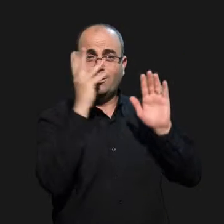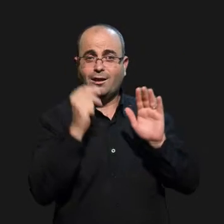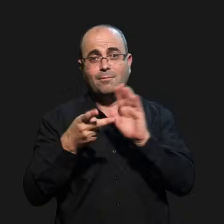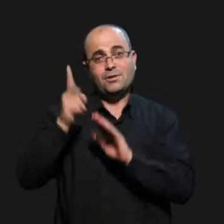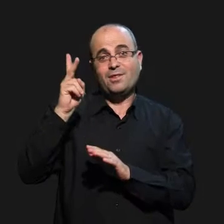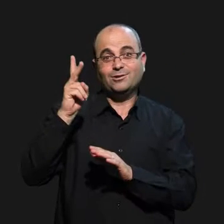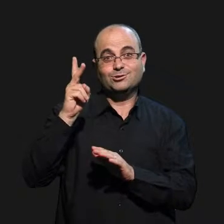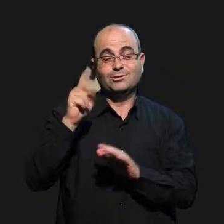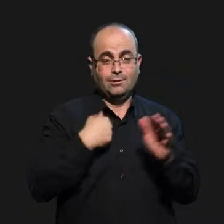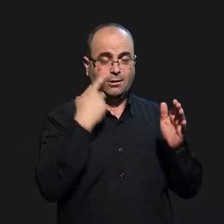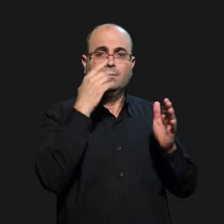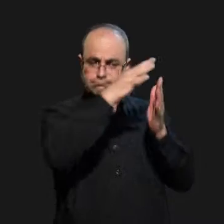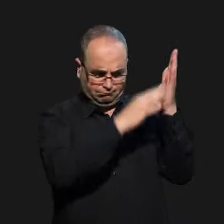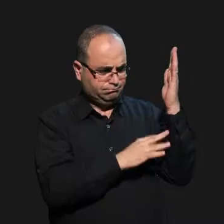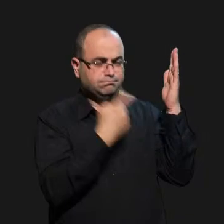مرحباً